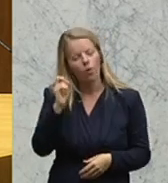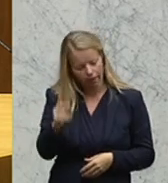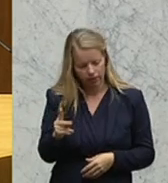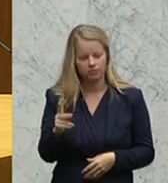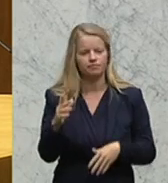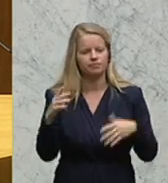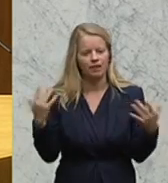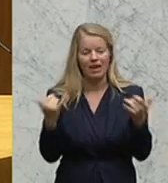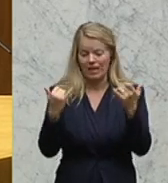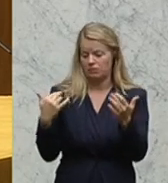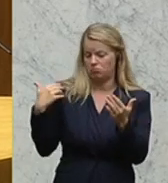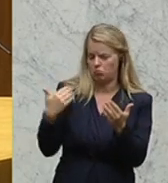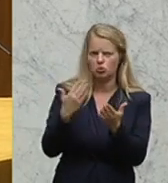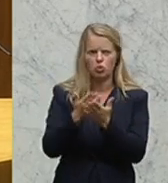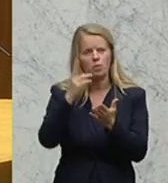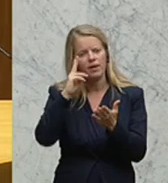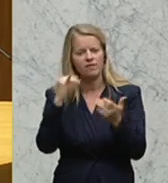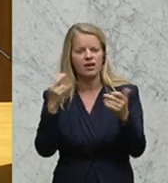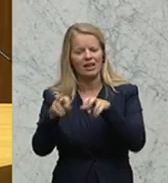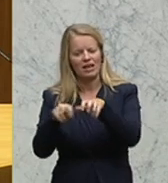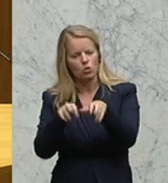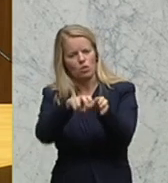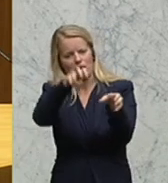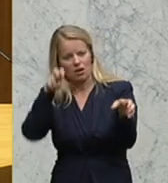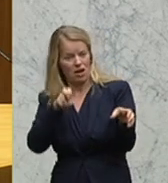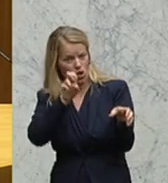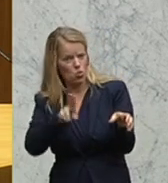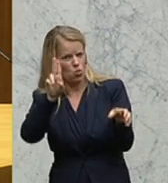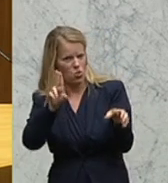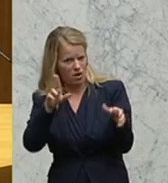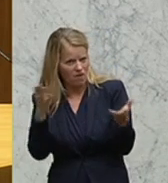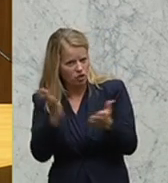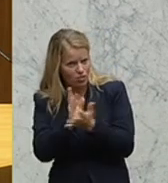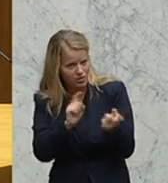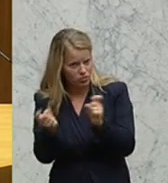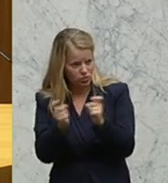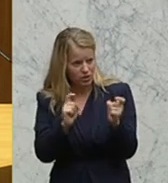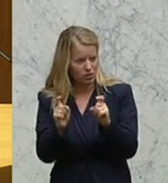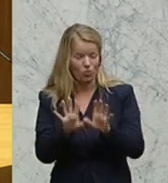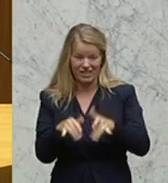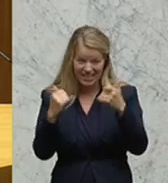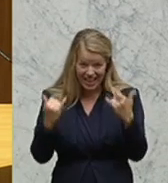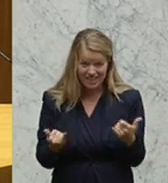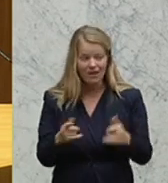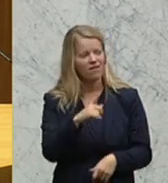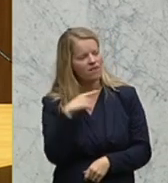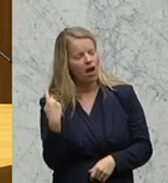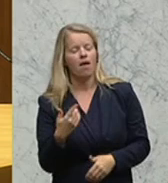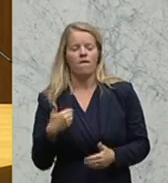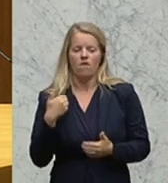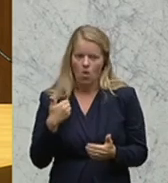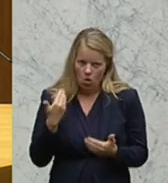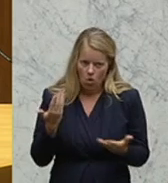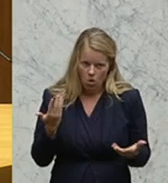Ausstiegsszenario Griechenlands aus der EU diskutiert. Und ich glaube, mittlerweile sind wir alle froh, dass es dazu